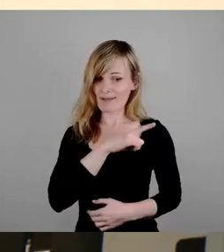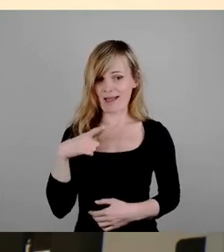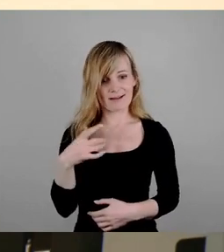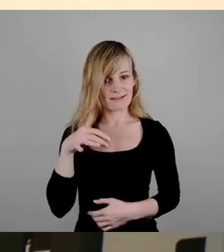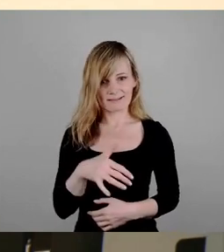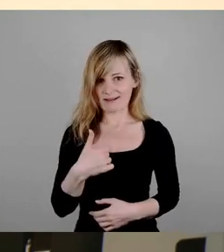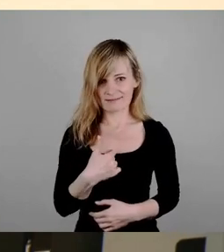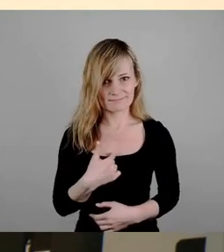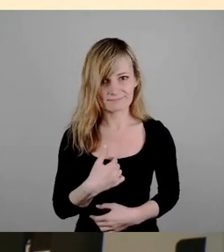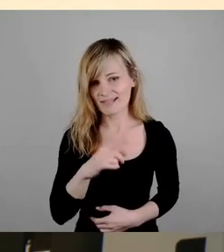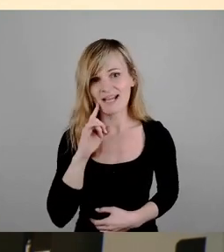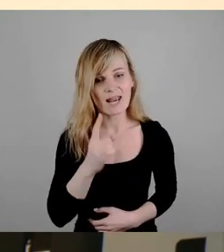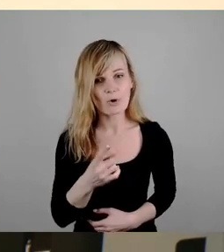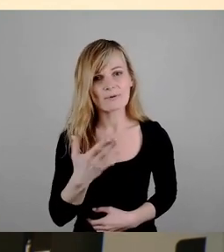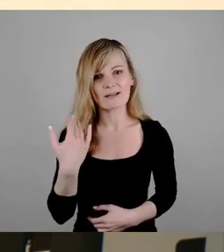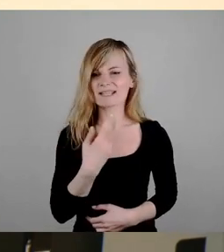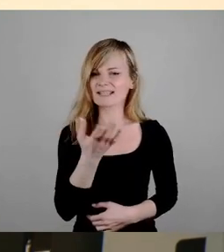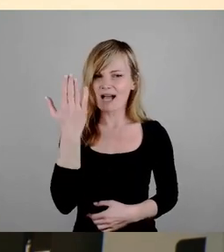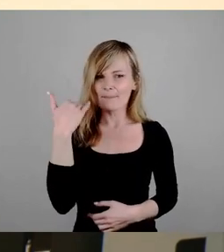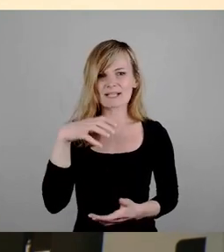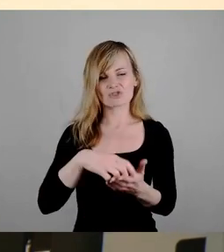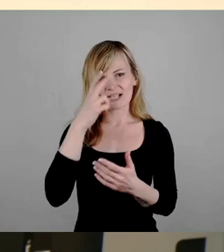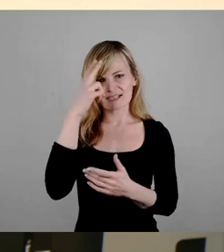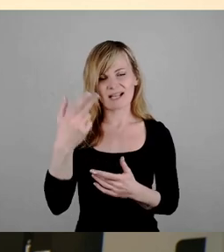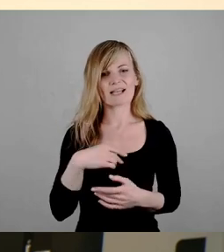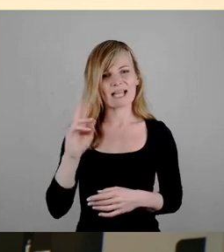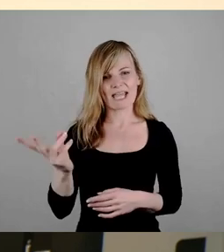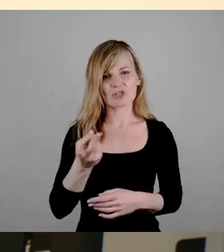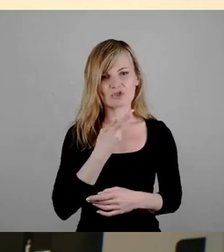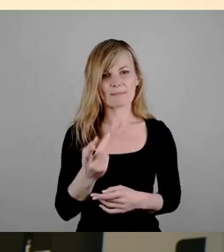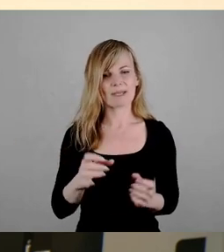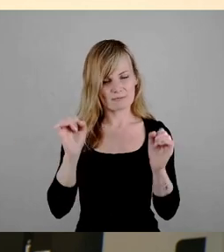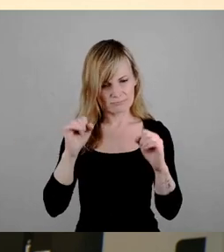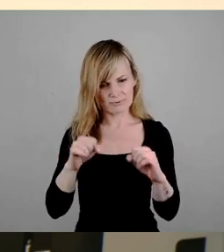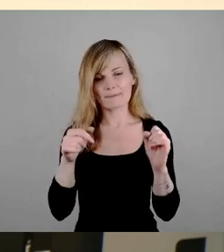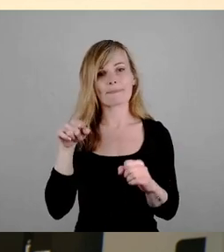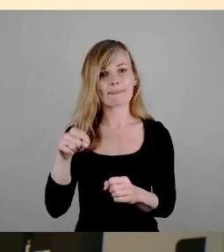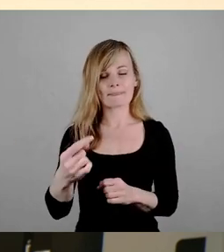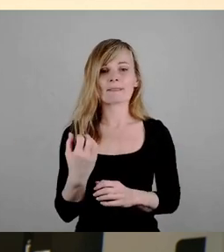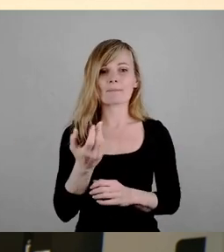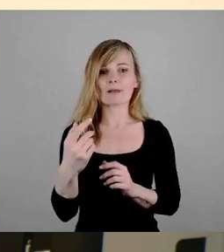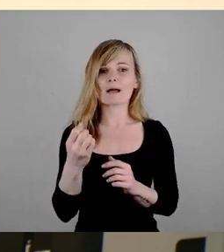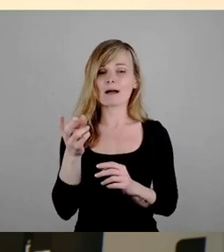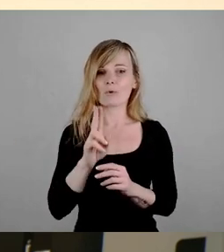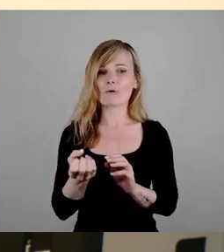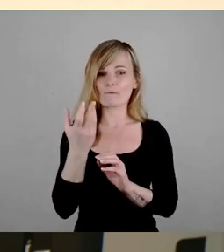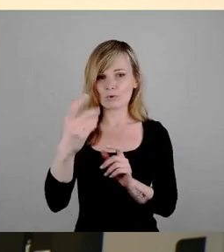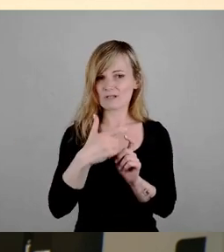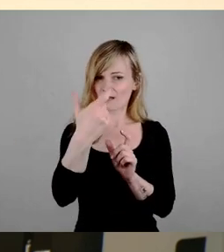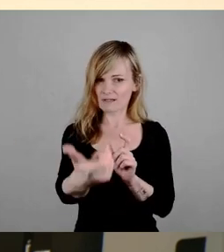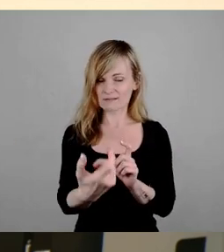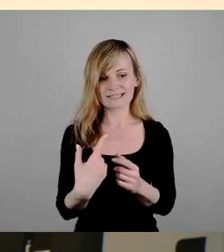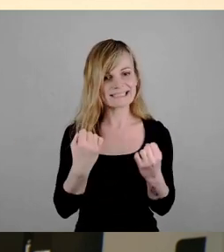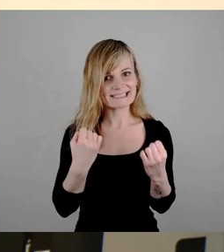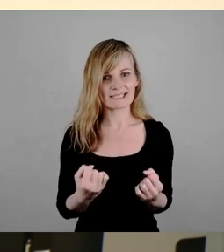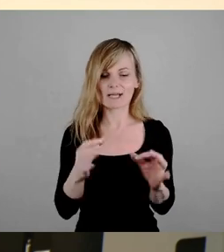glaube einstimmig beschlossen, dass es eine sichere und komfortable Radführung auf dem Blauen Wunder geben sollte. Und seitdem ist nichts,